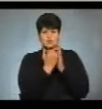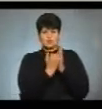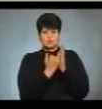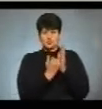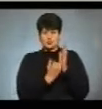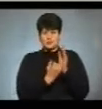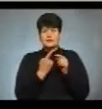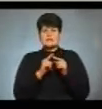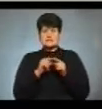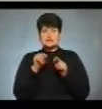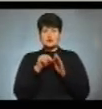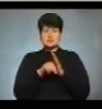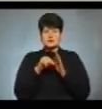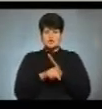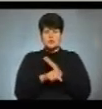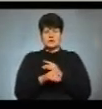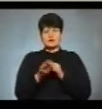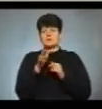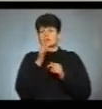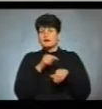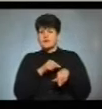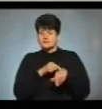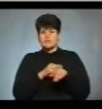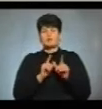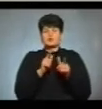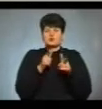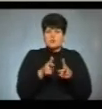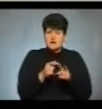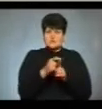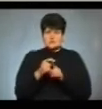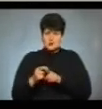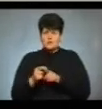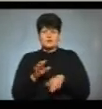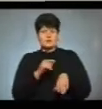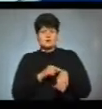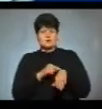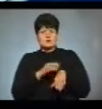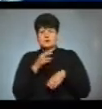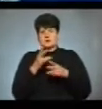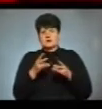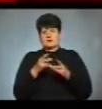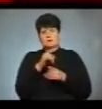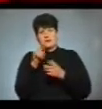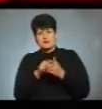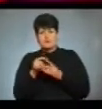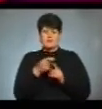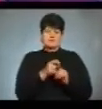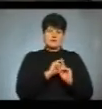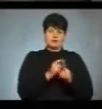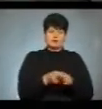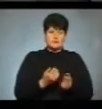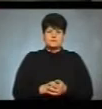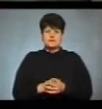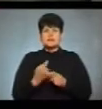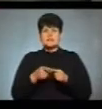означає таймінг, вступне слово, заключне слово, таймінг на питання та відповідь. Суспільно готове до проведення дебатів,